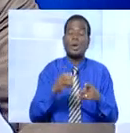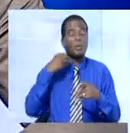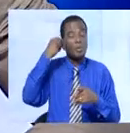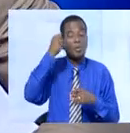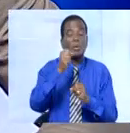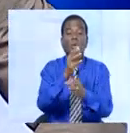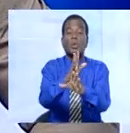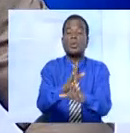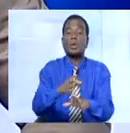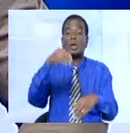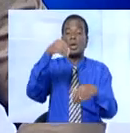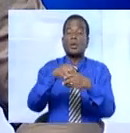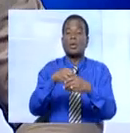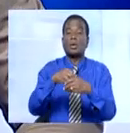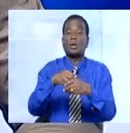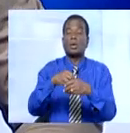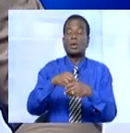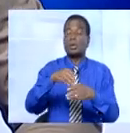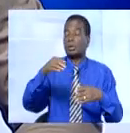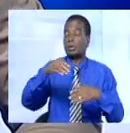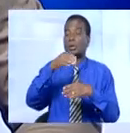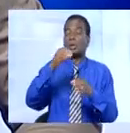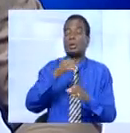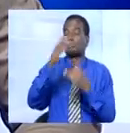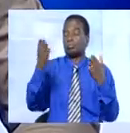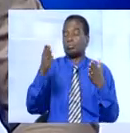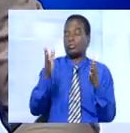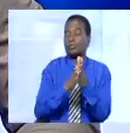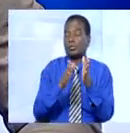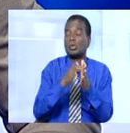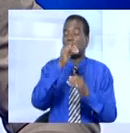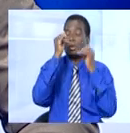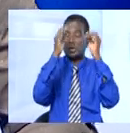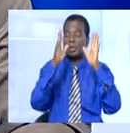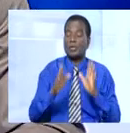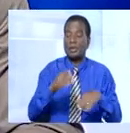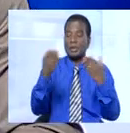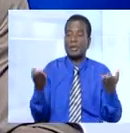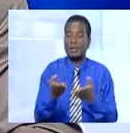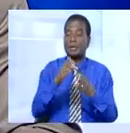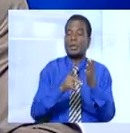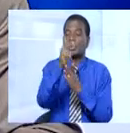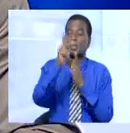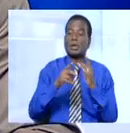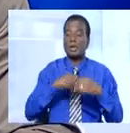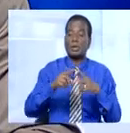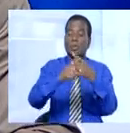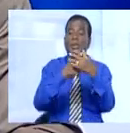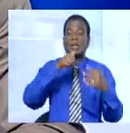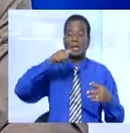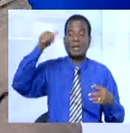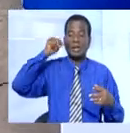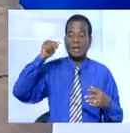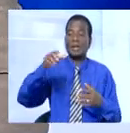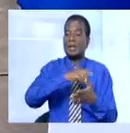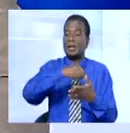sein du Centre Ivoirien de Recherche Économique et Sociale SIRES, ici à Cocody. Ce projet a été lancé hier. Il